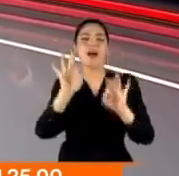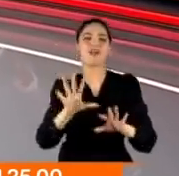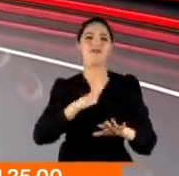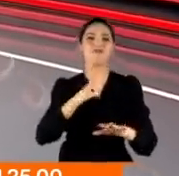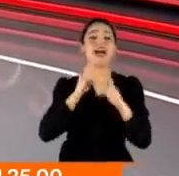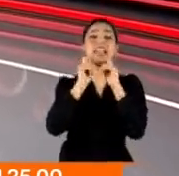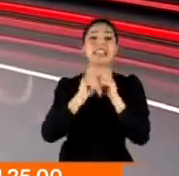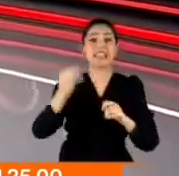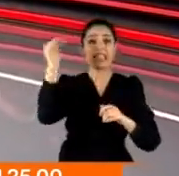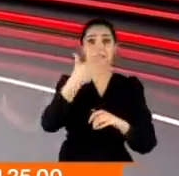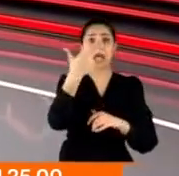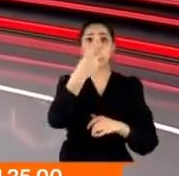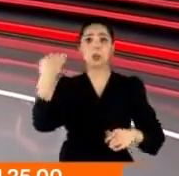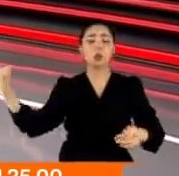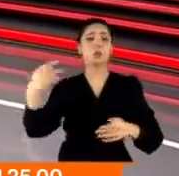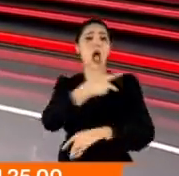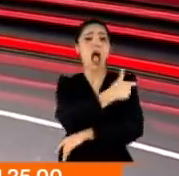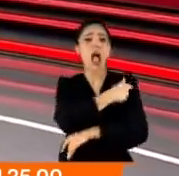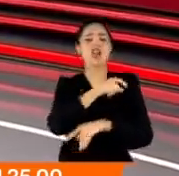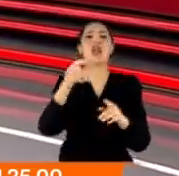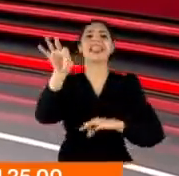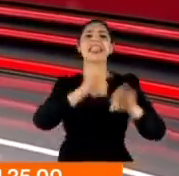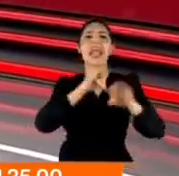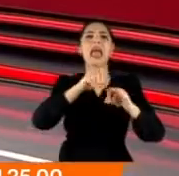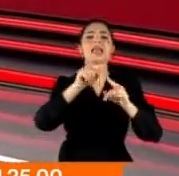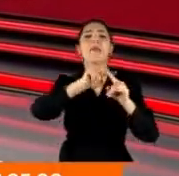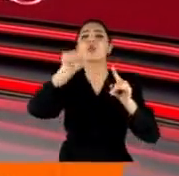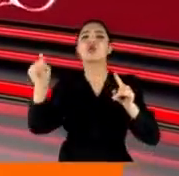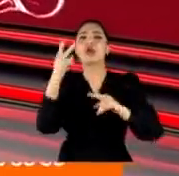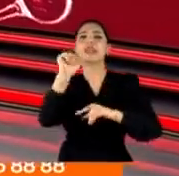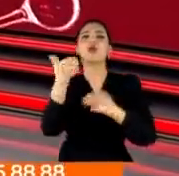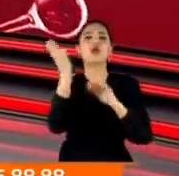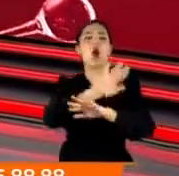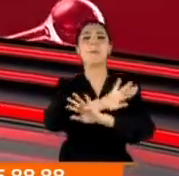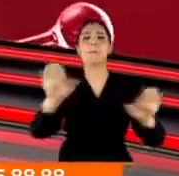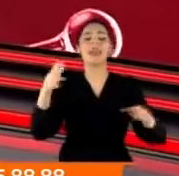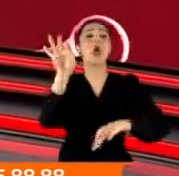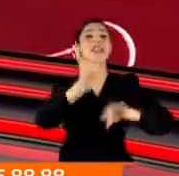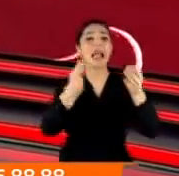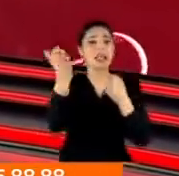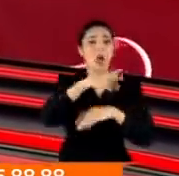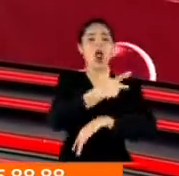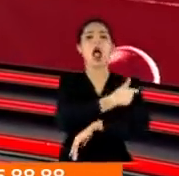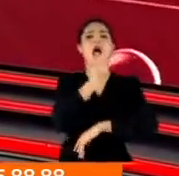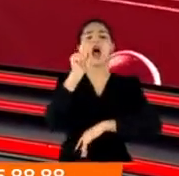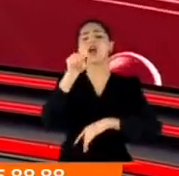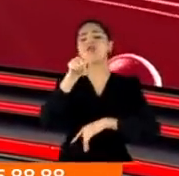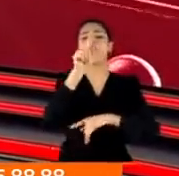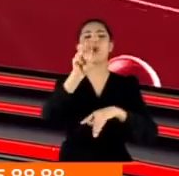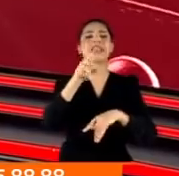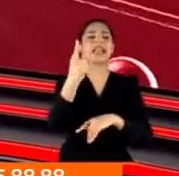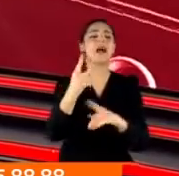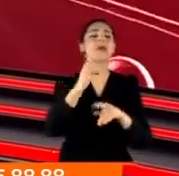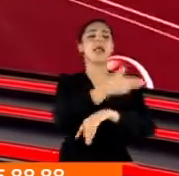Çin'den gelen 3 milyon doz aşının analiz süreci 2 gün içinde bitecek. Testlerden sonra aşılar 81 ile doğru yola